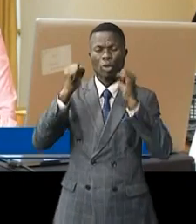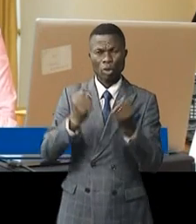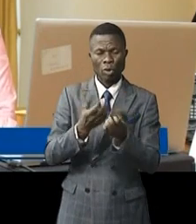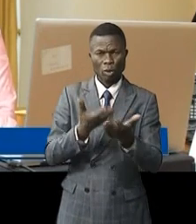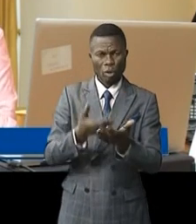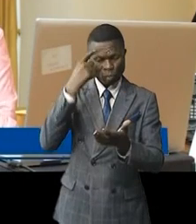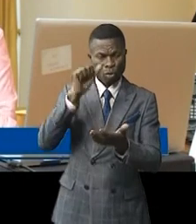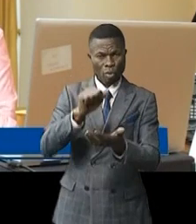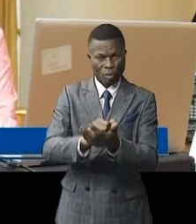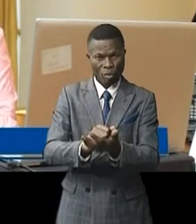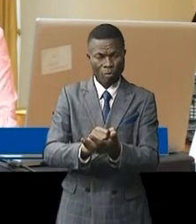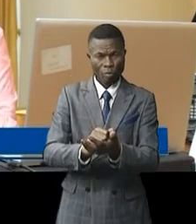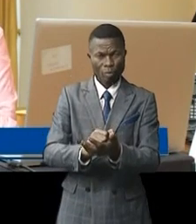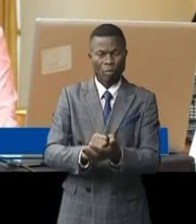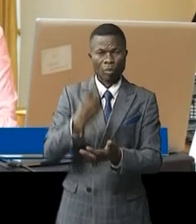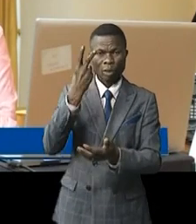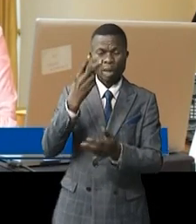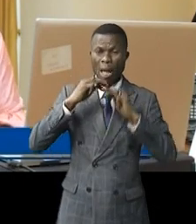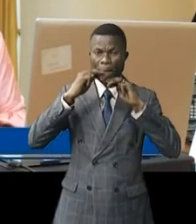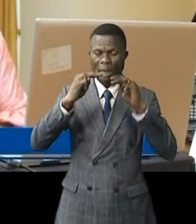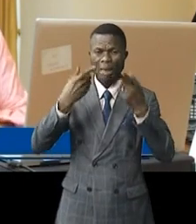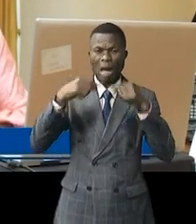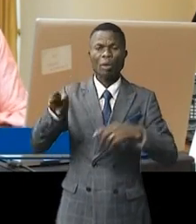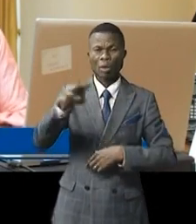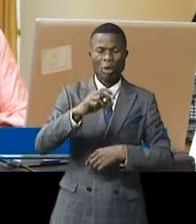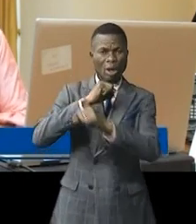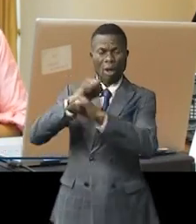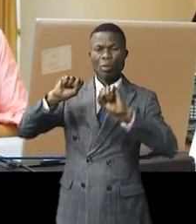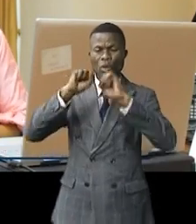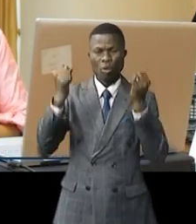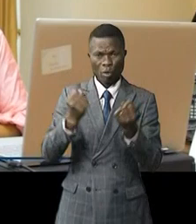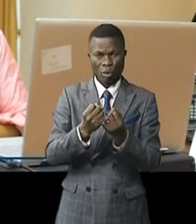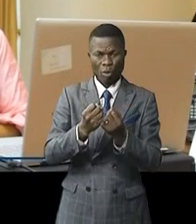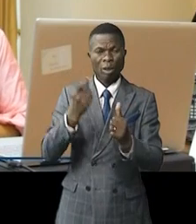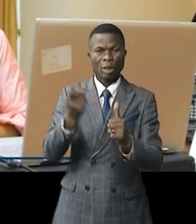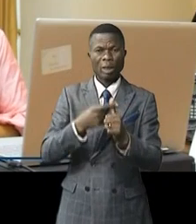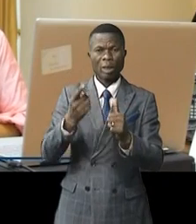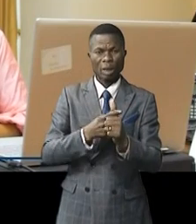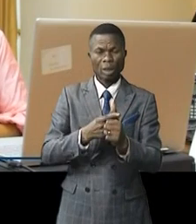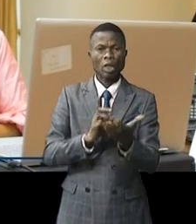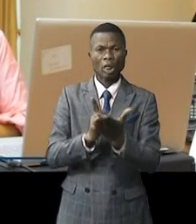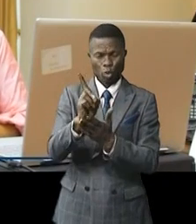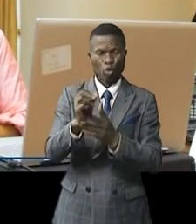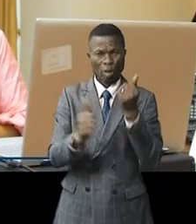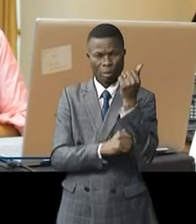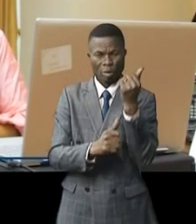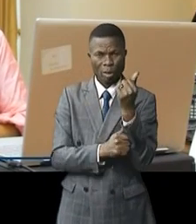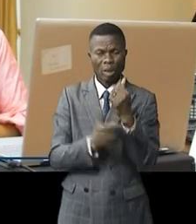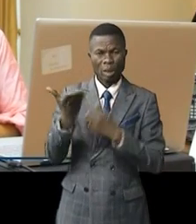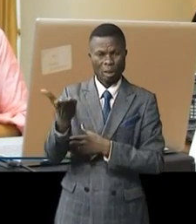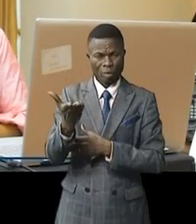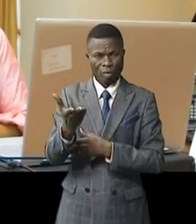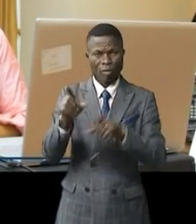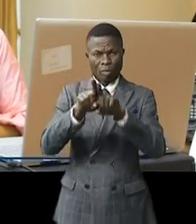Et à ce sujet, il y a deux messages clés à détenir. La protection sociale est tout d'abord un droit. Donc, ce n'est ni un X,